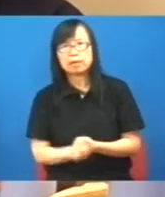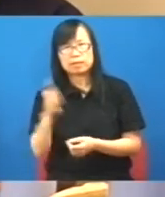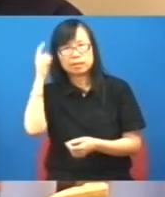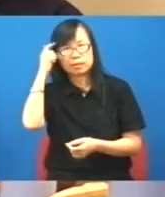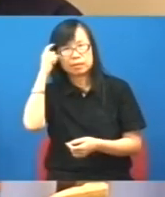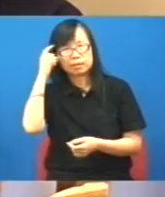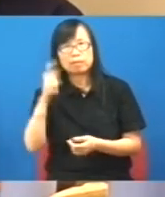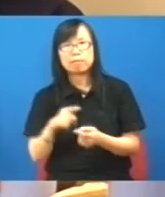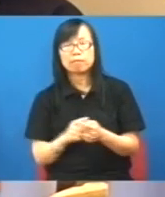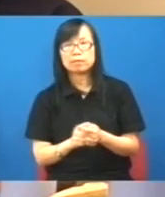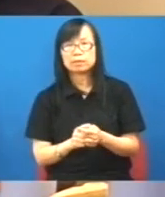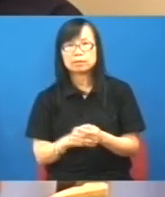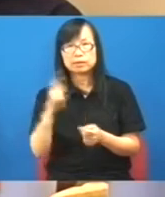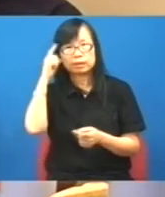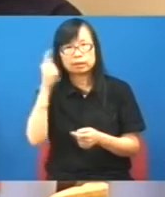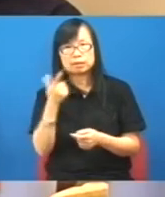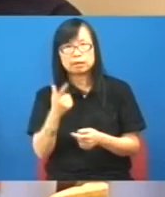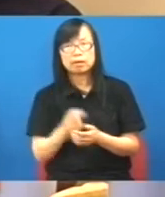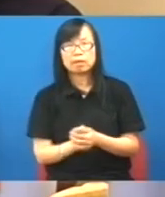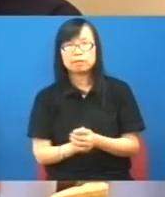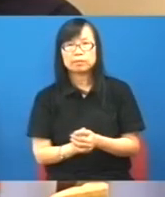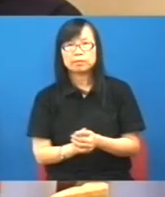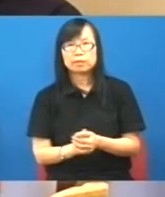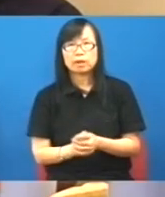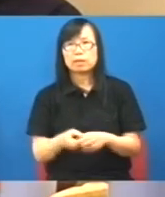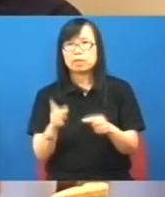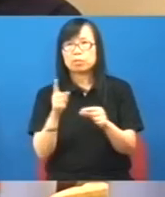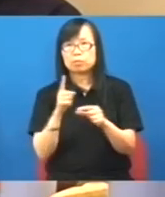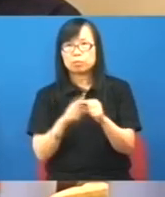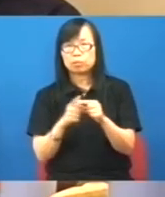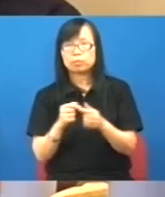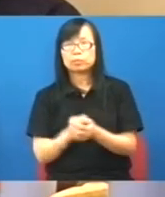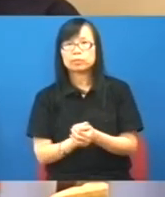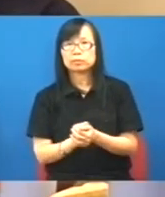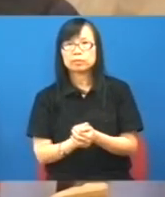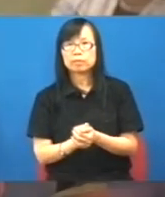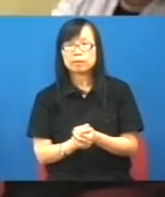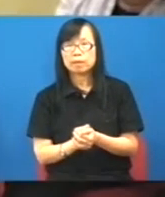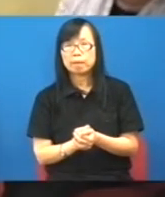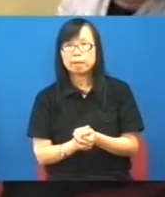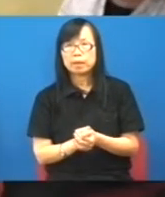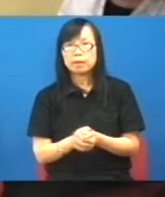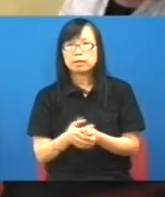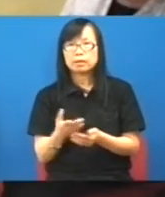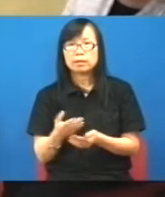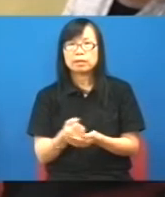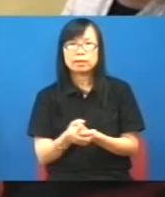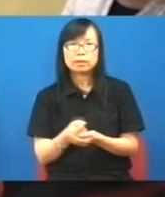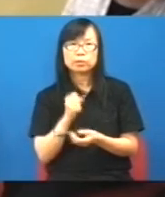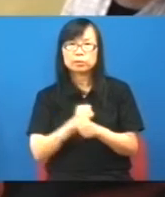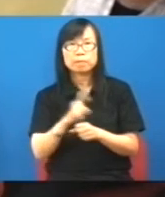子這些是公共知識分子還是中共知識分子還是雲端知識分子你搞什麼